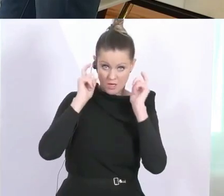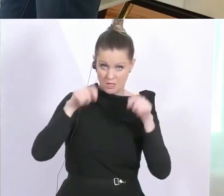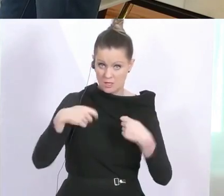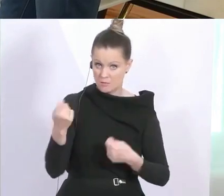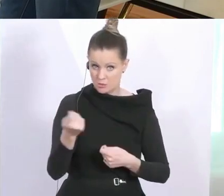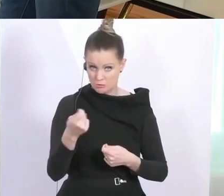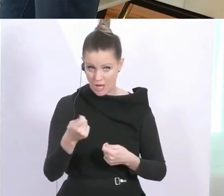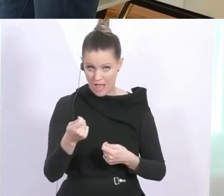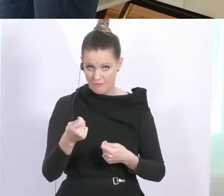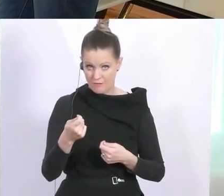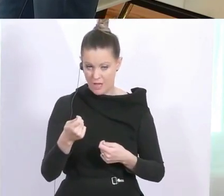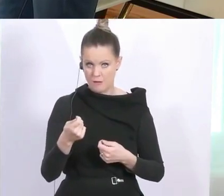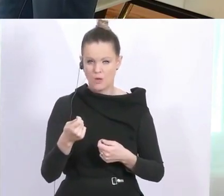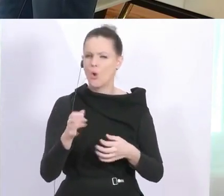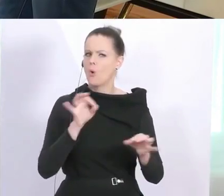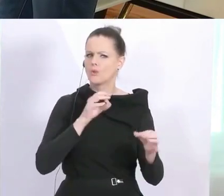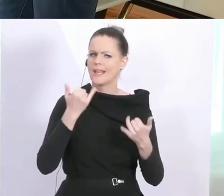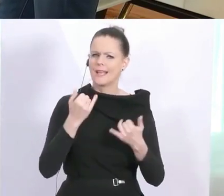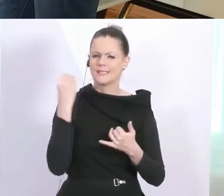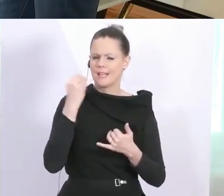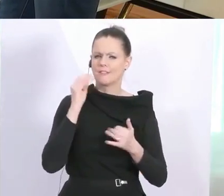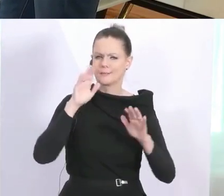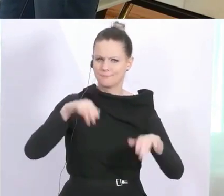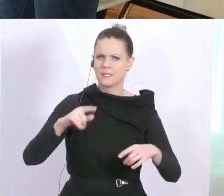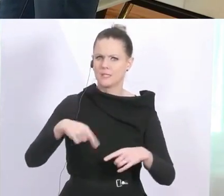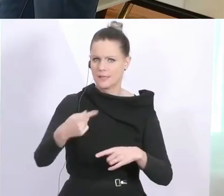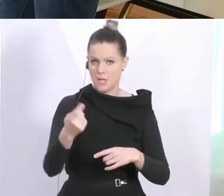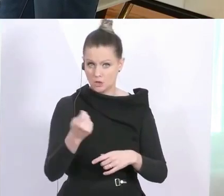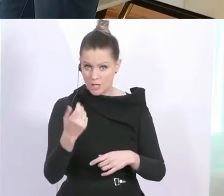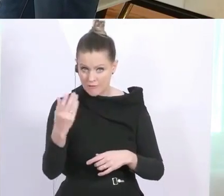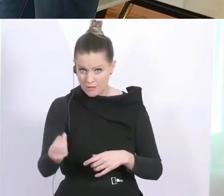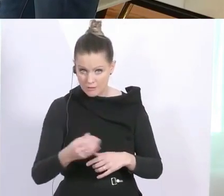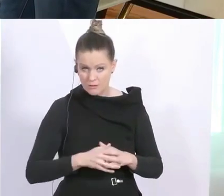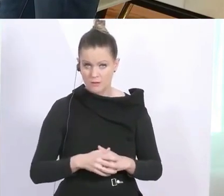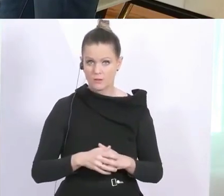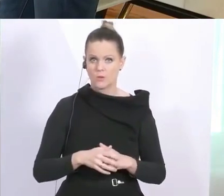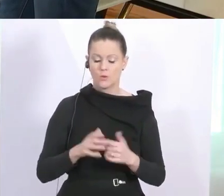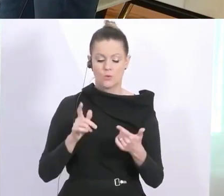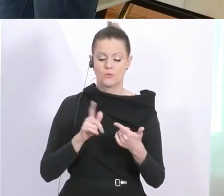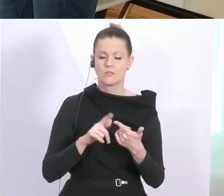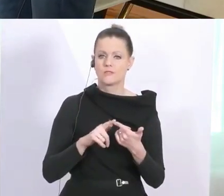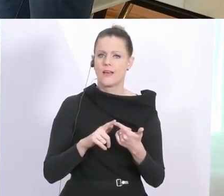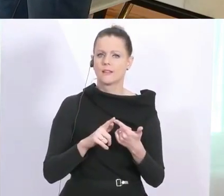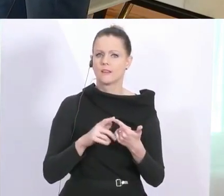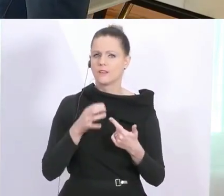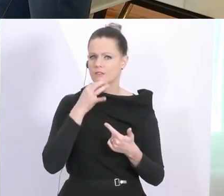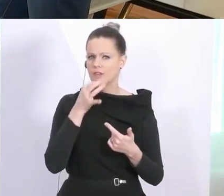Wird es nach der Lernphase Strafen geben, wenn man sich nicht daran hält? Und die andere Frage ist,